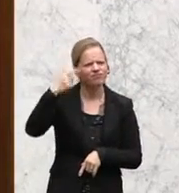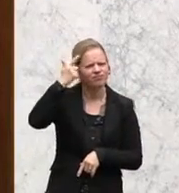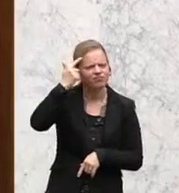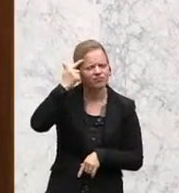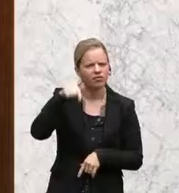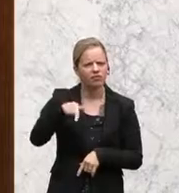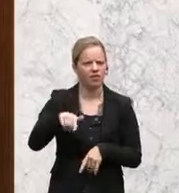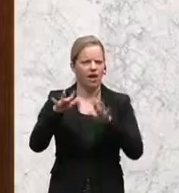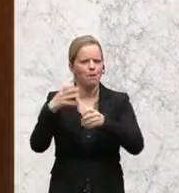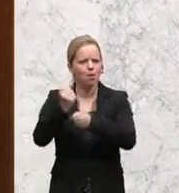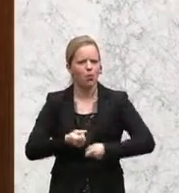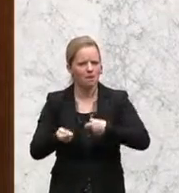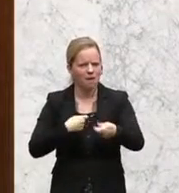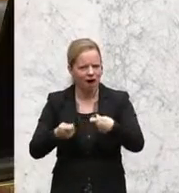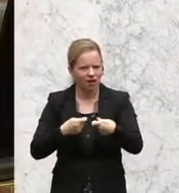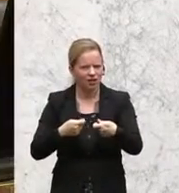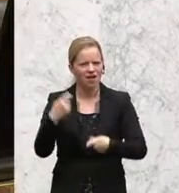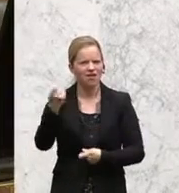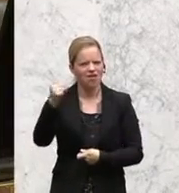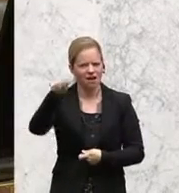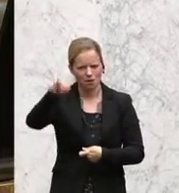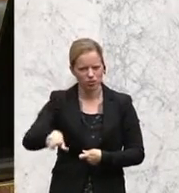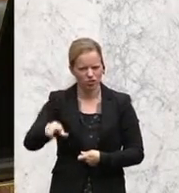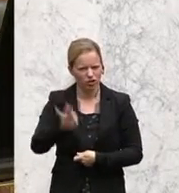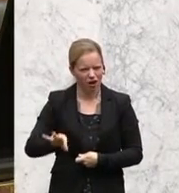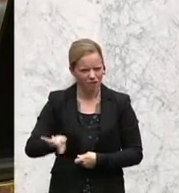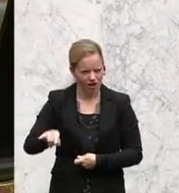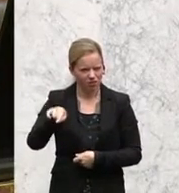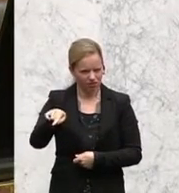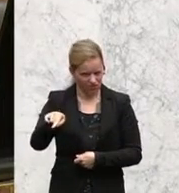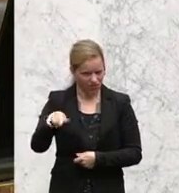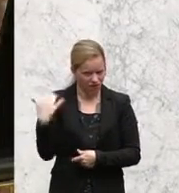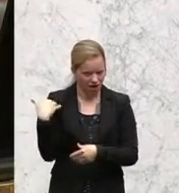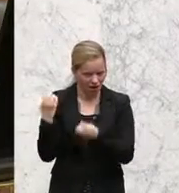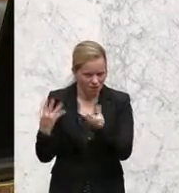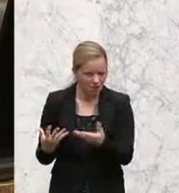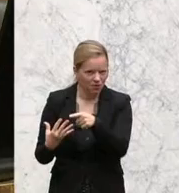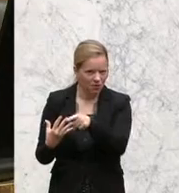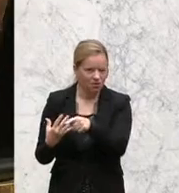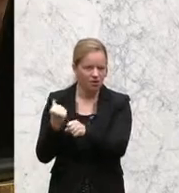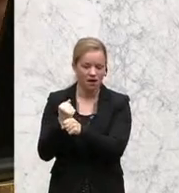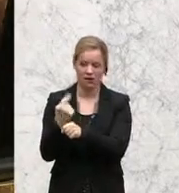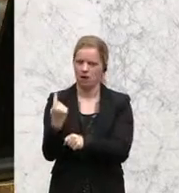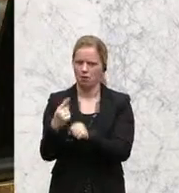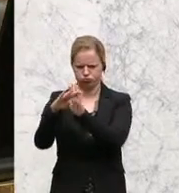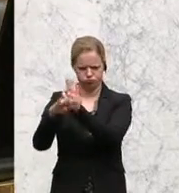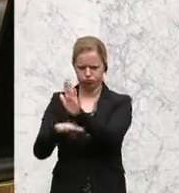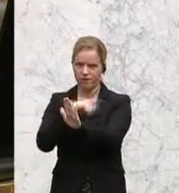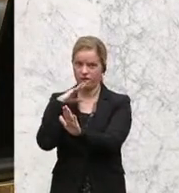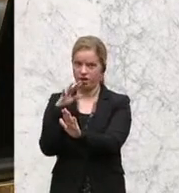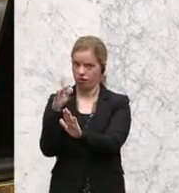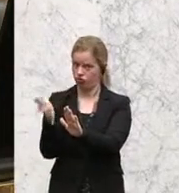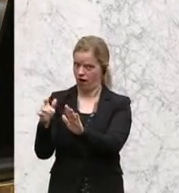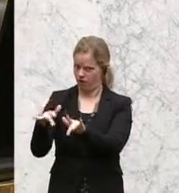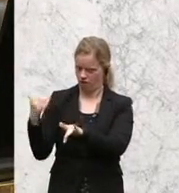des Kenianers, der dort die Straftat begonnen hat und der ein Register von Straftaten hatte, nie aber aus dem